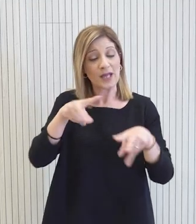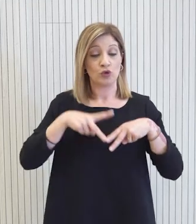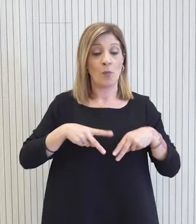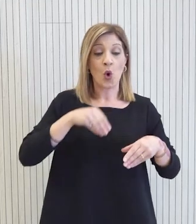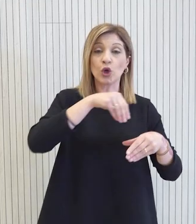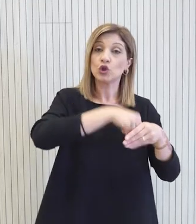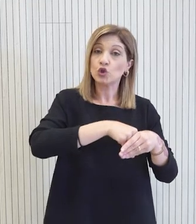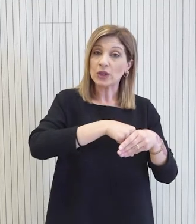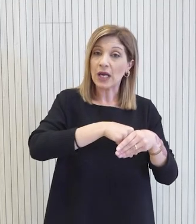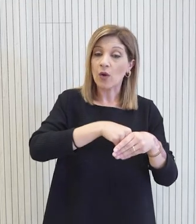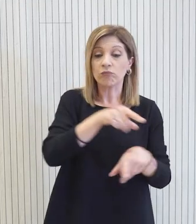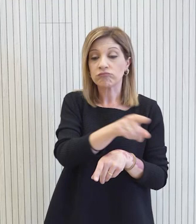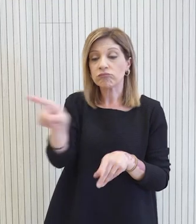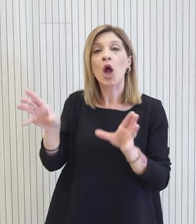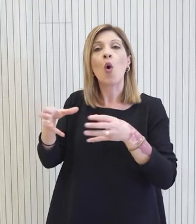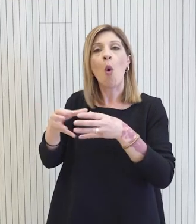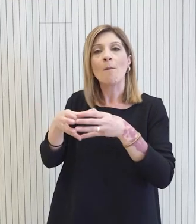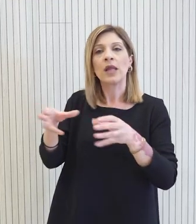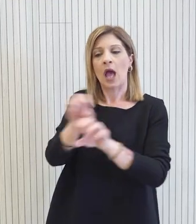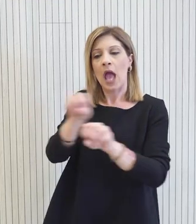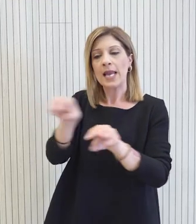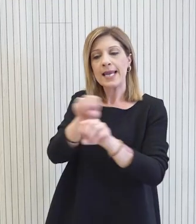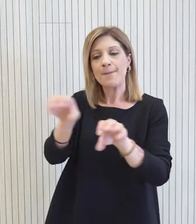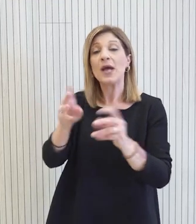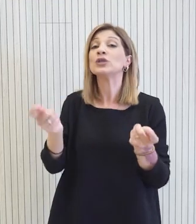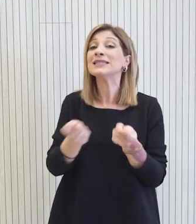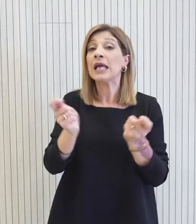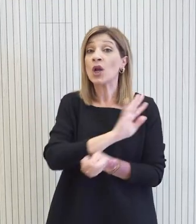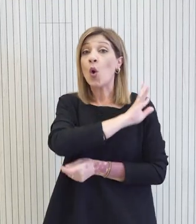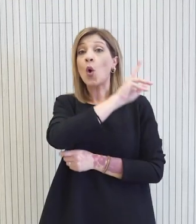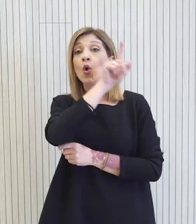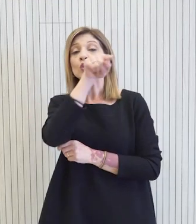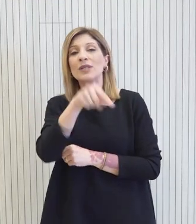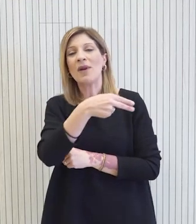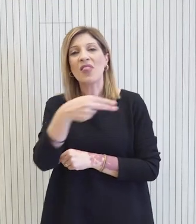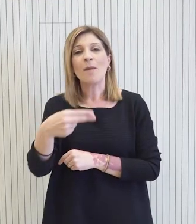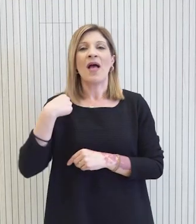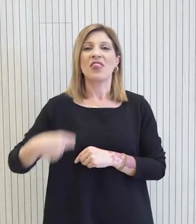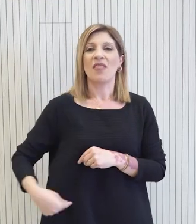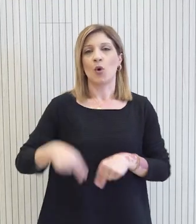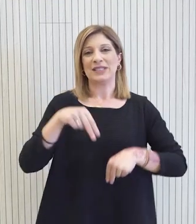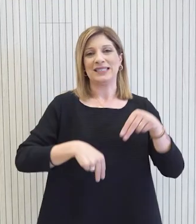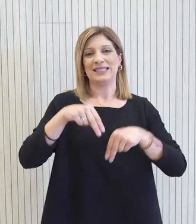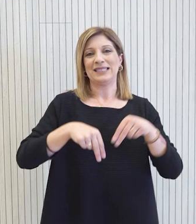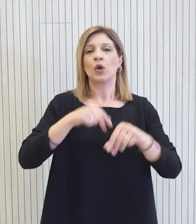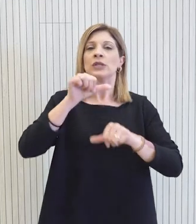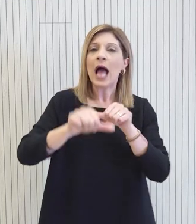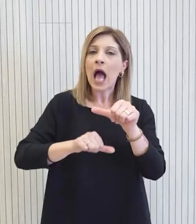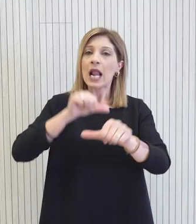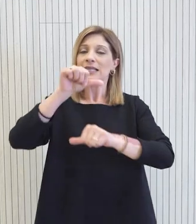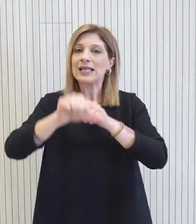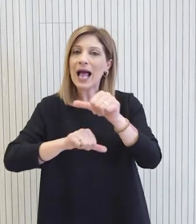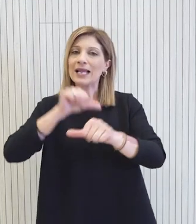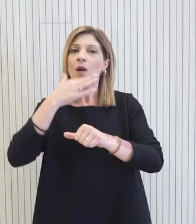Υπουργείου Εσωτερικών προς τις πολιτικές δυνάμεις για τις ενέργειες που έχει προβεί μέχρι στιγμής ούτως ώστε να συνδράμει μέσα από το νοητικό το υποψικό